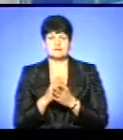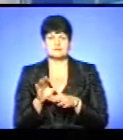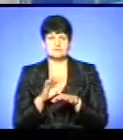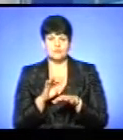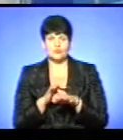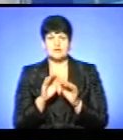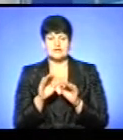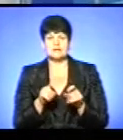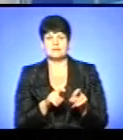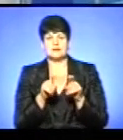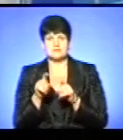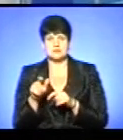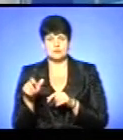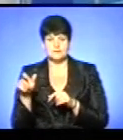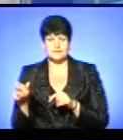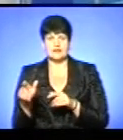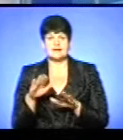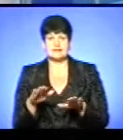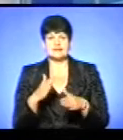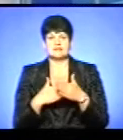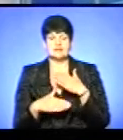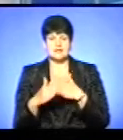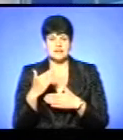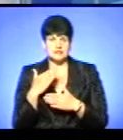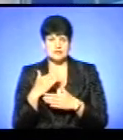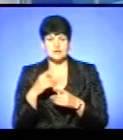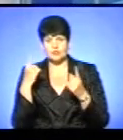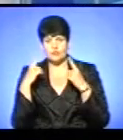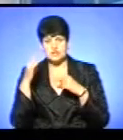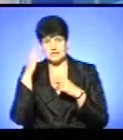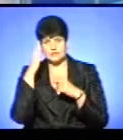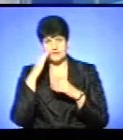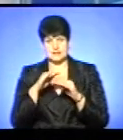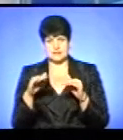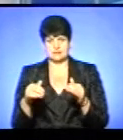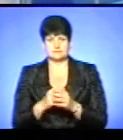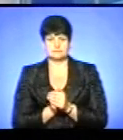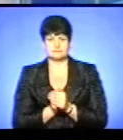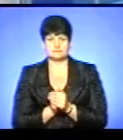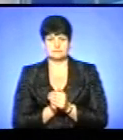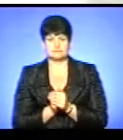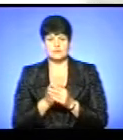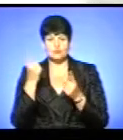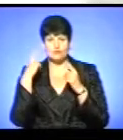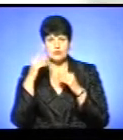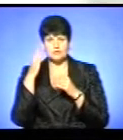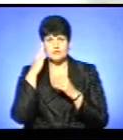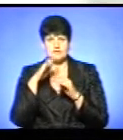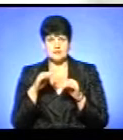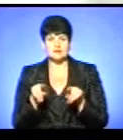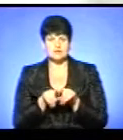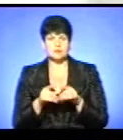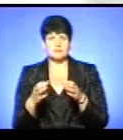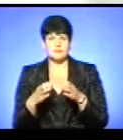діти внутрішньопереміщених осіб, діти з інвалідністю, а також творчі та обдаровані діти. Творчі обдаровані діти також належать до